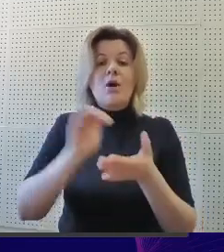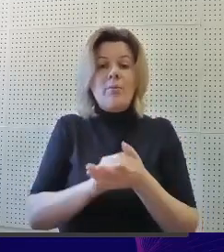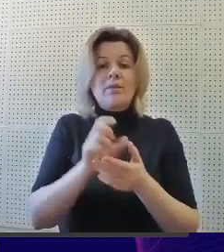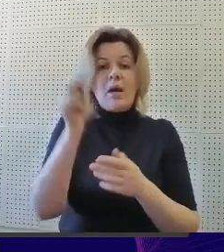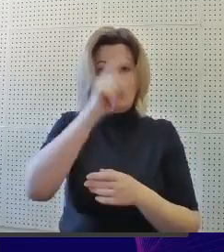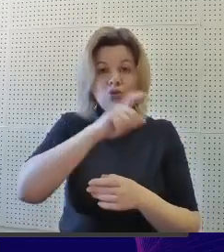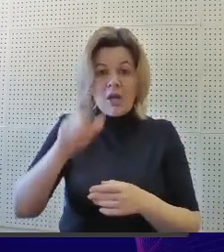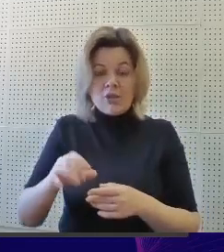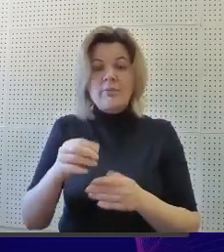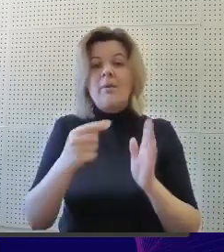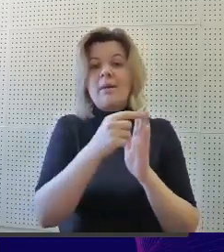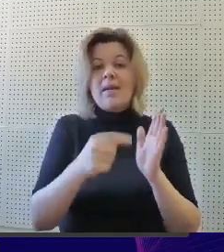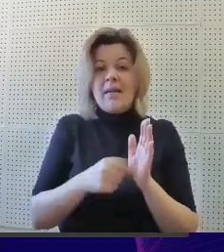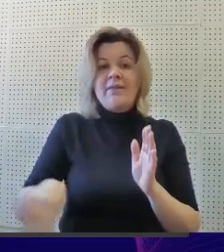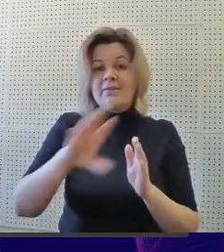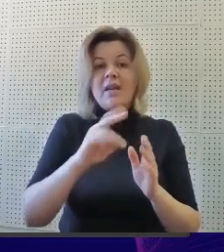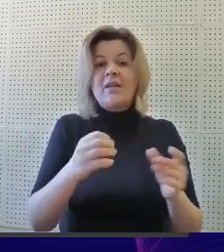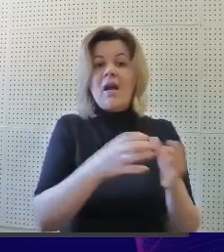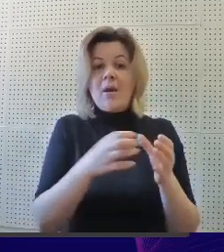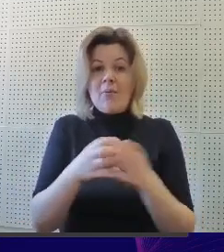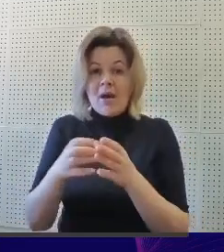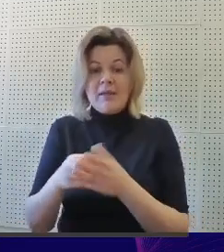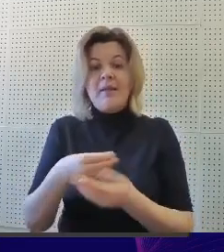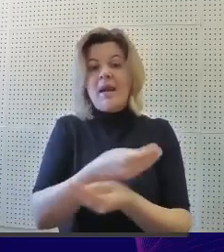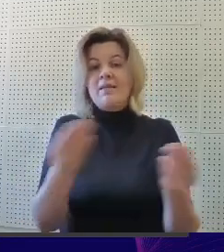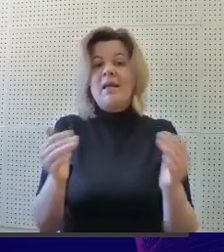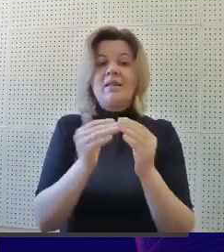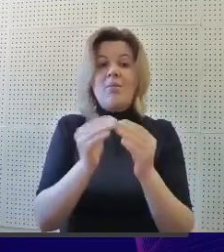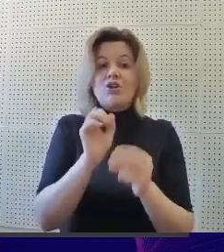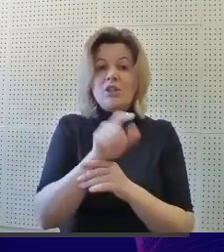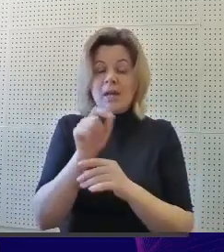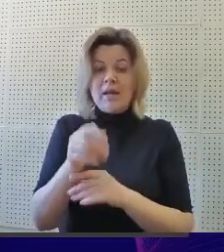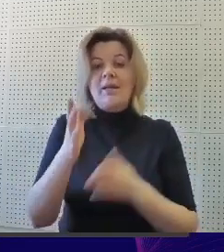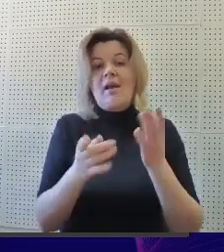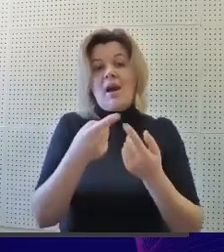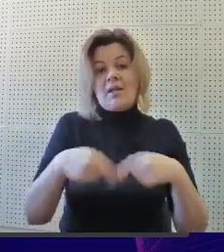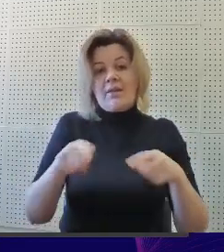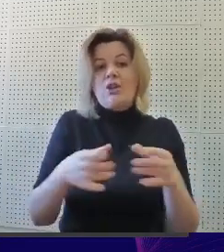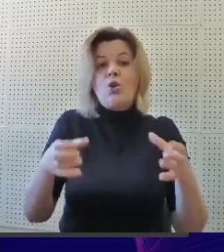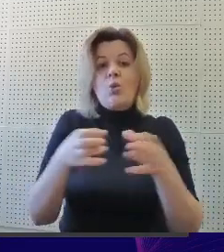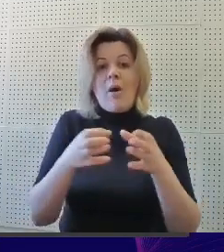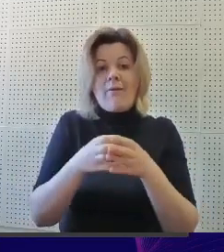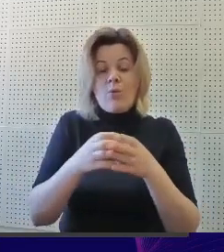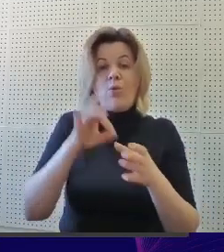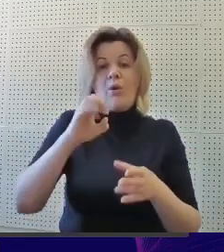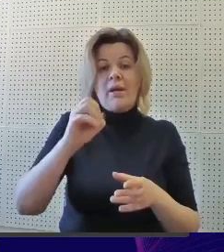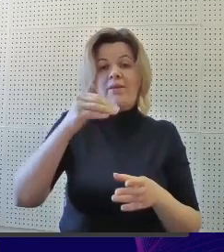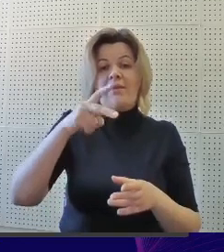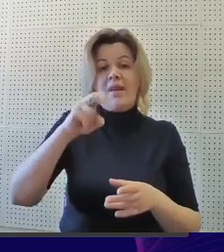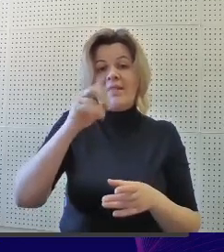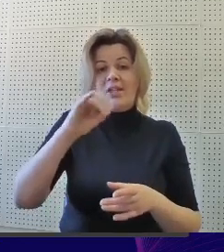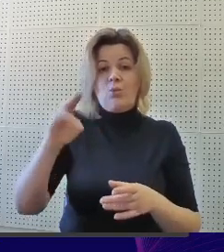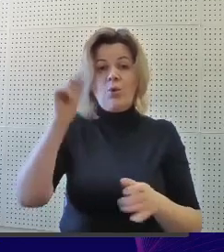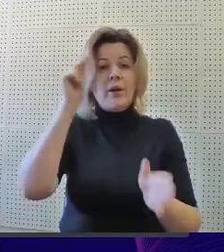обучающимися, поделить их на команды, раздать домашнее задание или организовать групповую рефлексию по пройденному